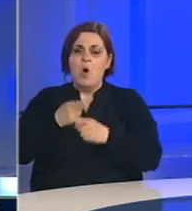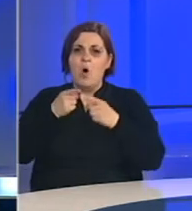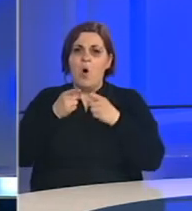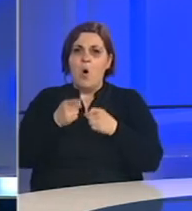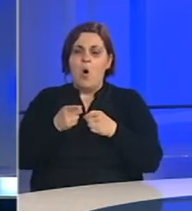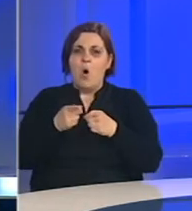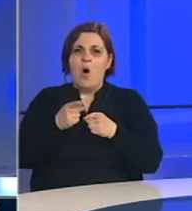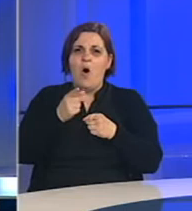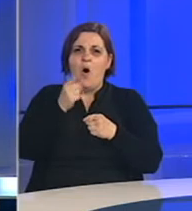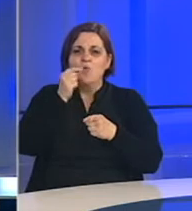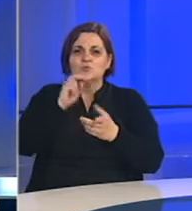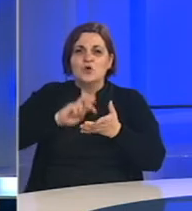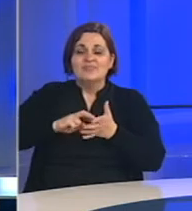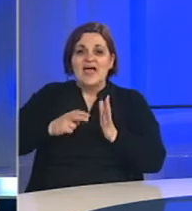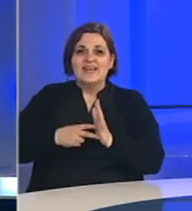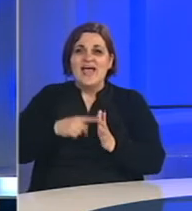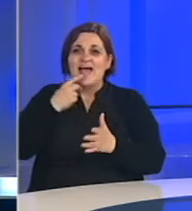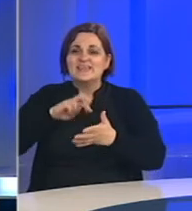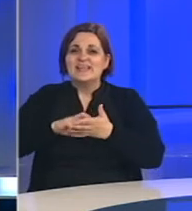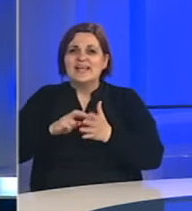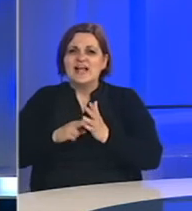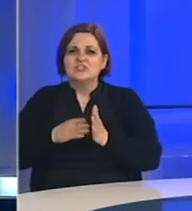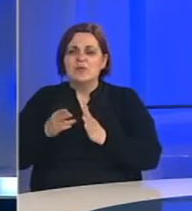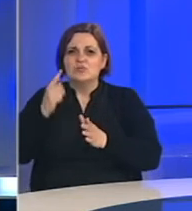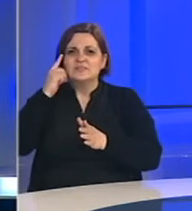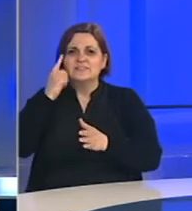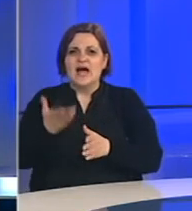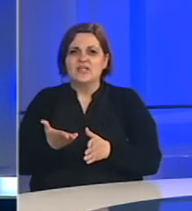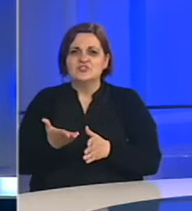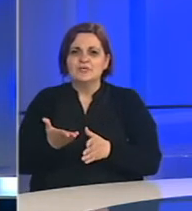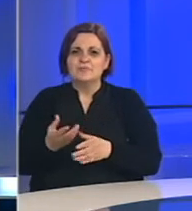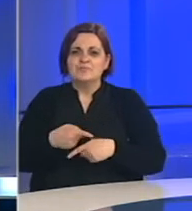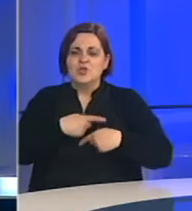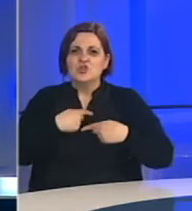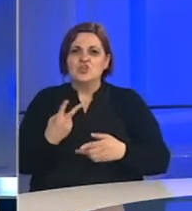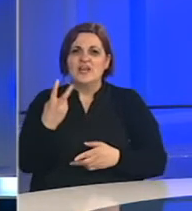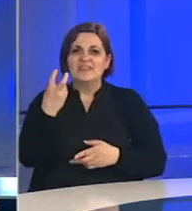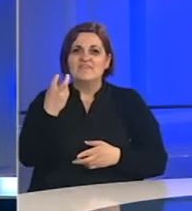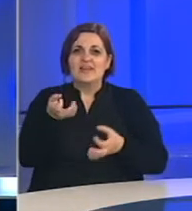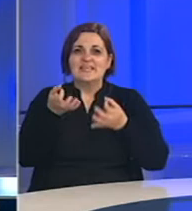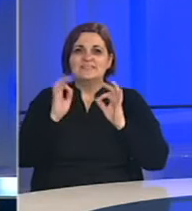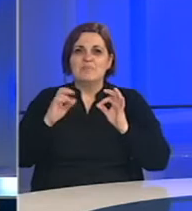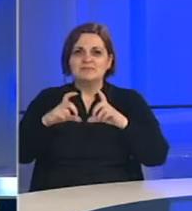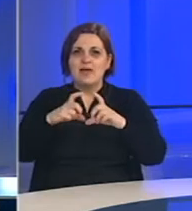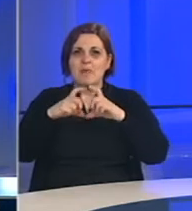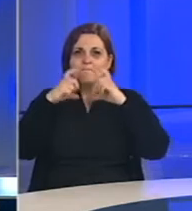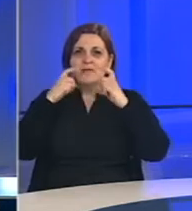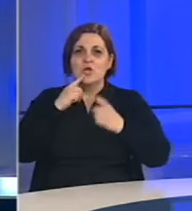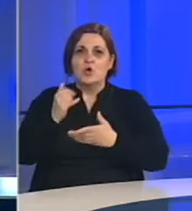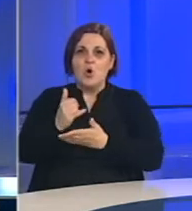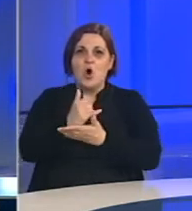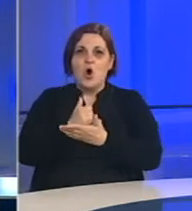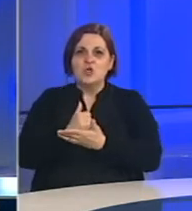kažemo, ljudsko-tehnička. Kada govorimo o tehničkom aspektu, podrazumijeva donaciju 200. specijalnih maske koje će se